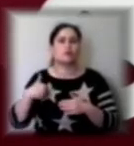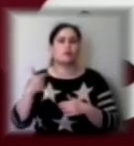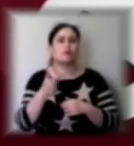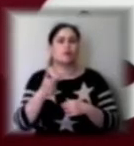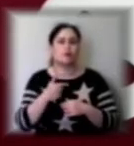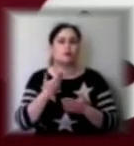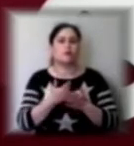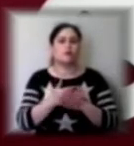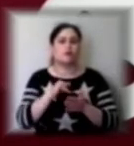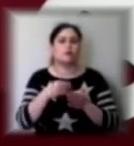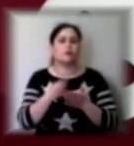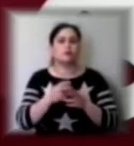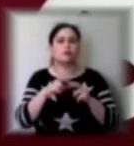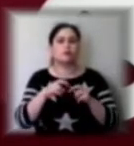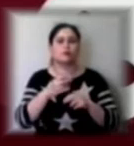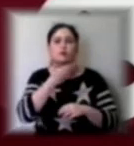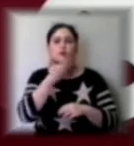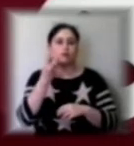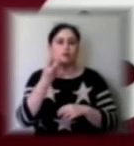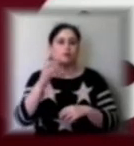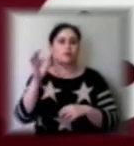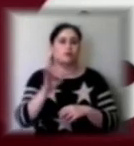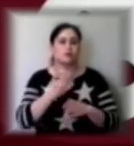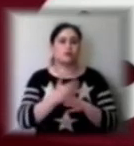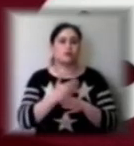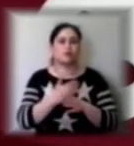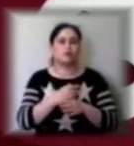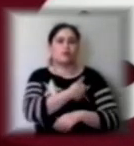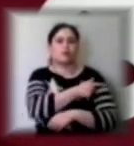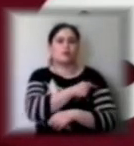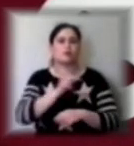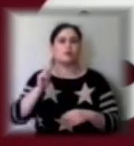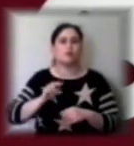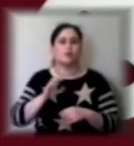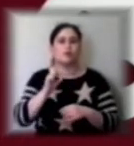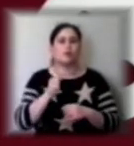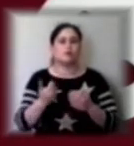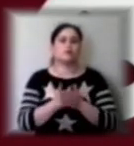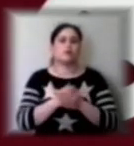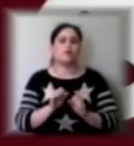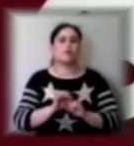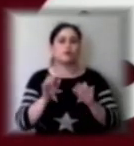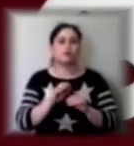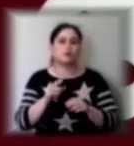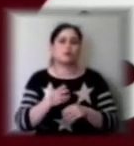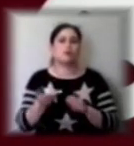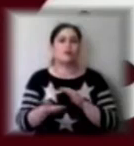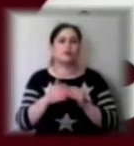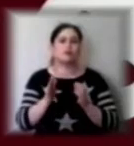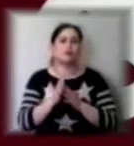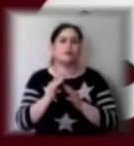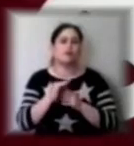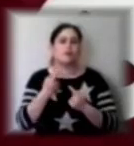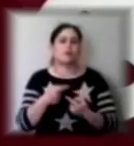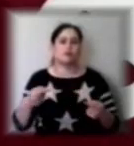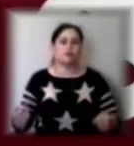не на користь громаді. Наприклад, бюджетний розподіл немає ні на 300 відсотків, ні